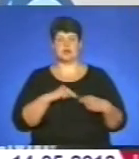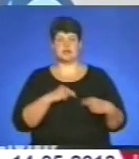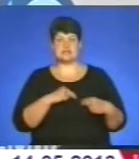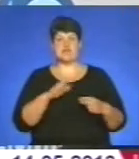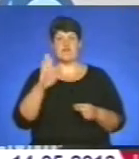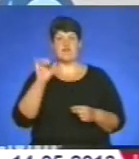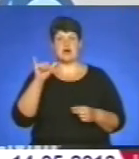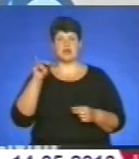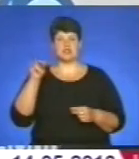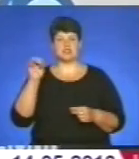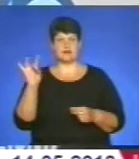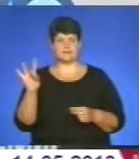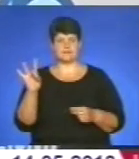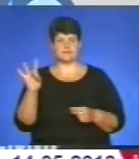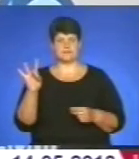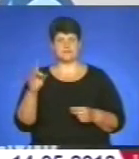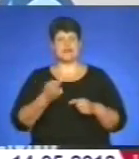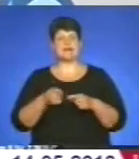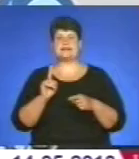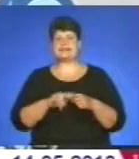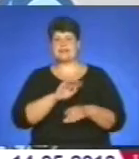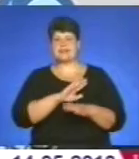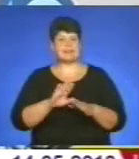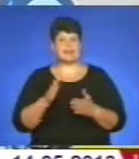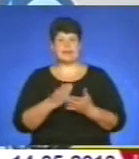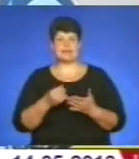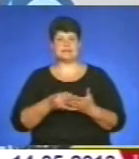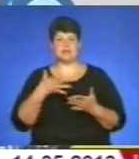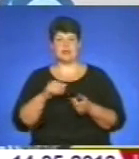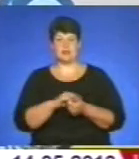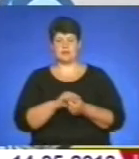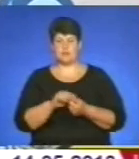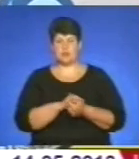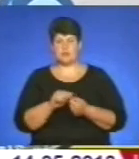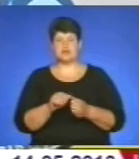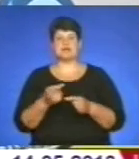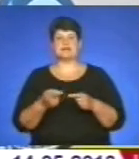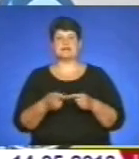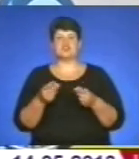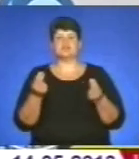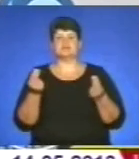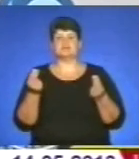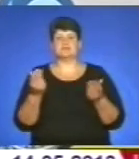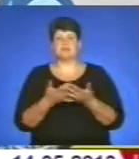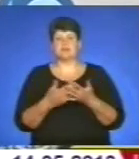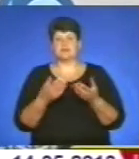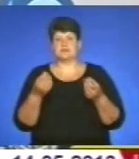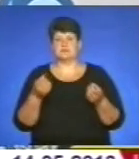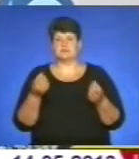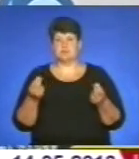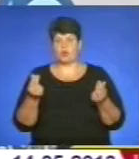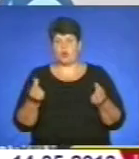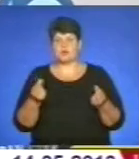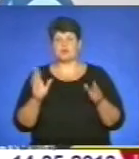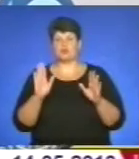це не цінний папір, який буде видаватися, чи це налічні гроші, які будуть